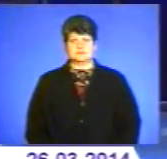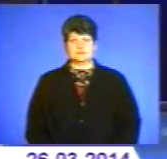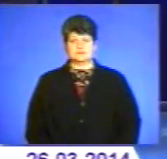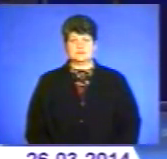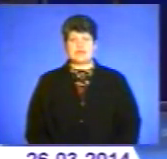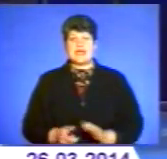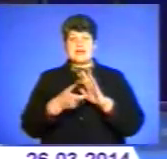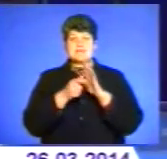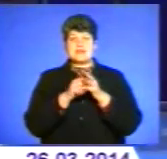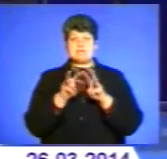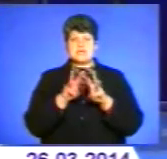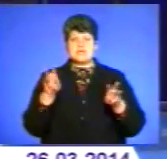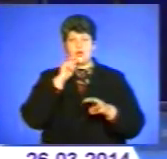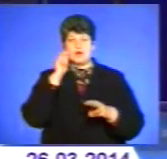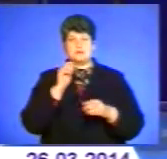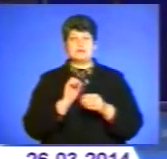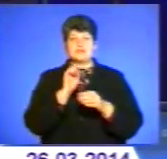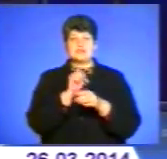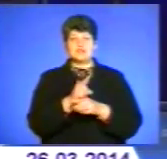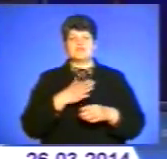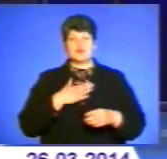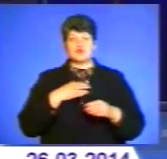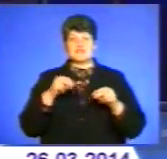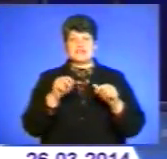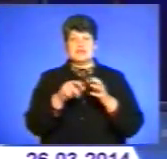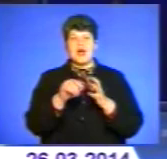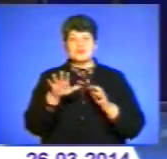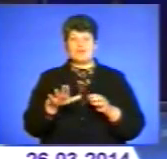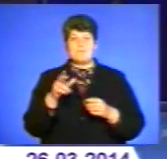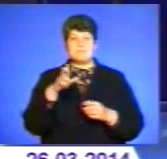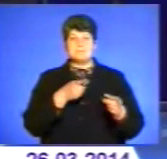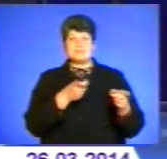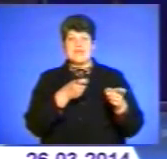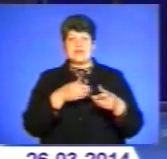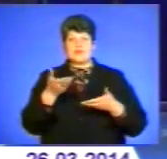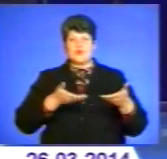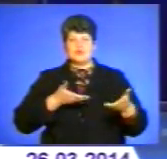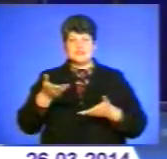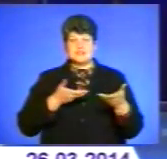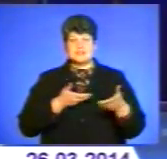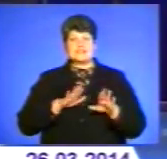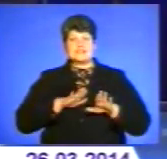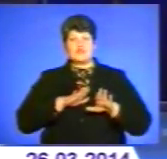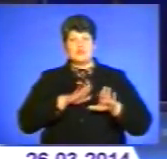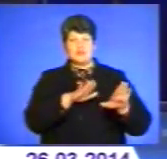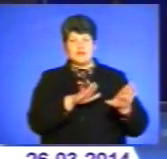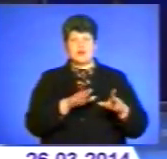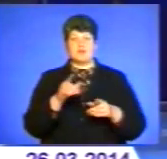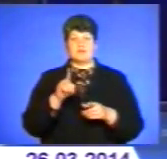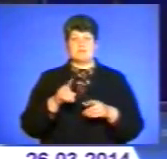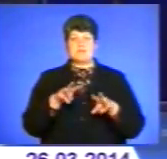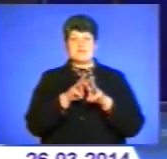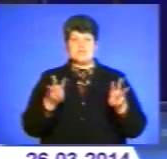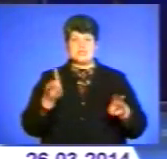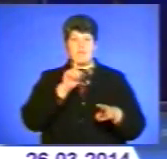Кабінет міністрів України призначив нашу землячку, біатлоністку Олену Підгрушну, заступником міністра молоді та спорту України. Олена Підгрушна – відома